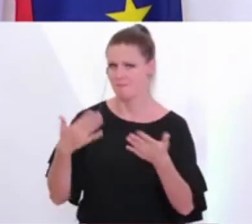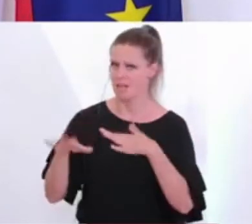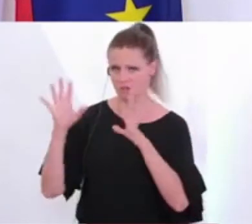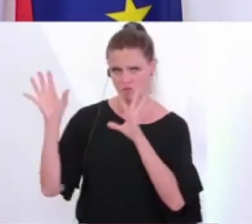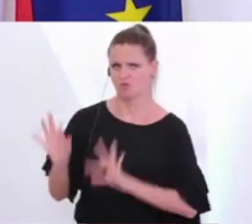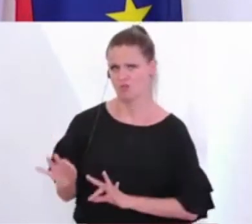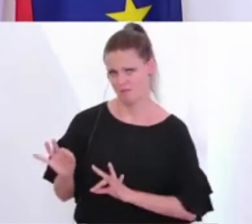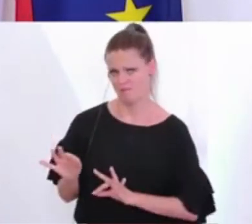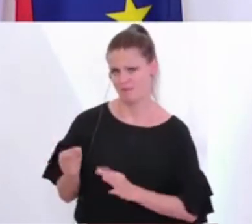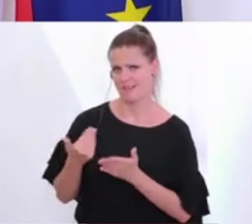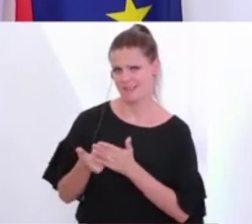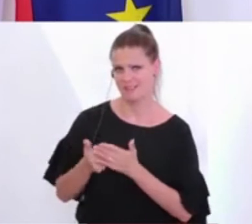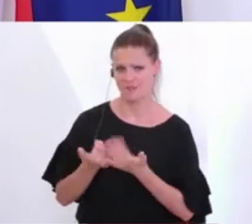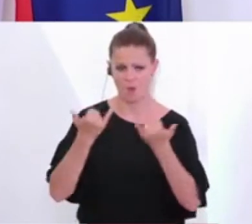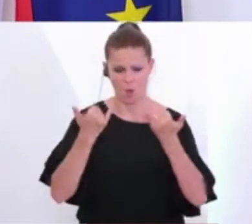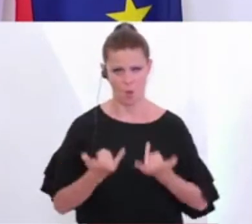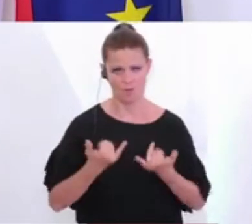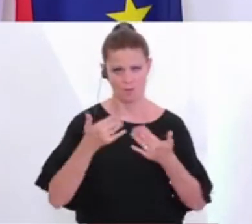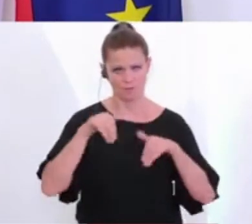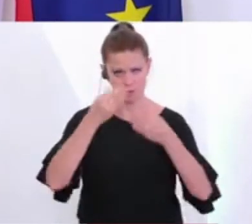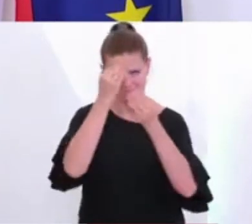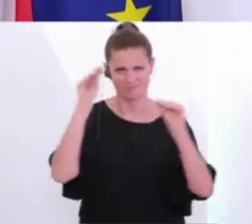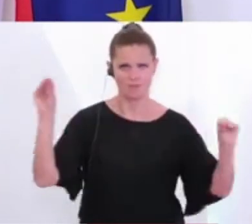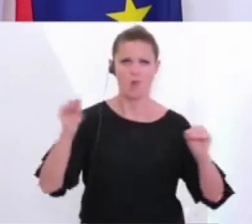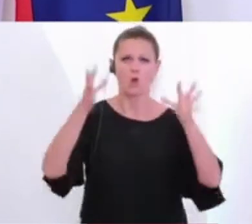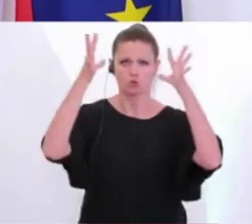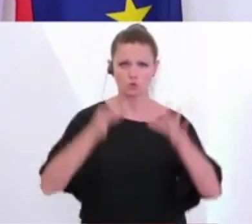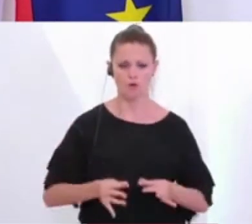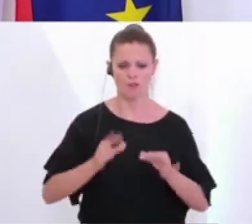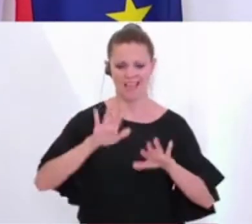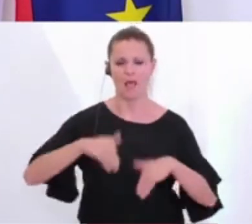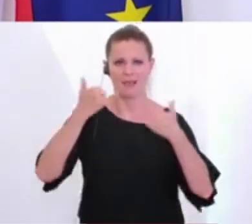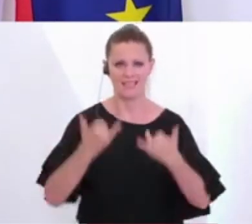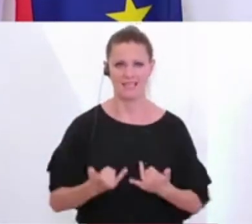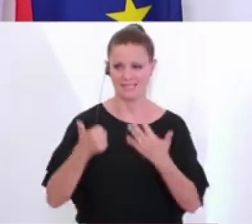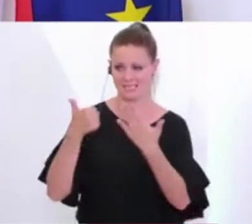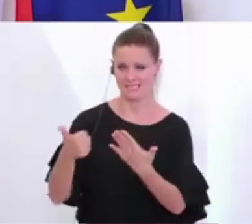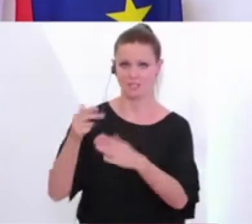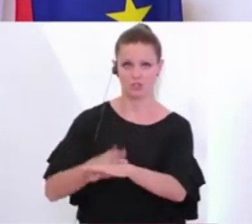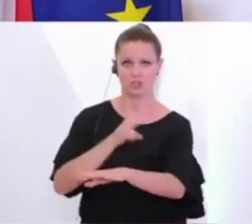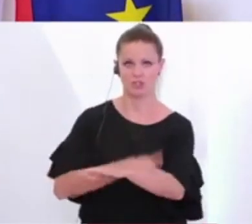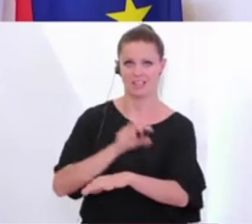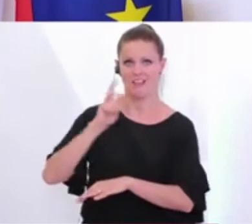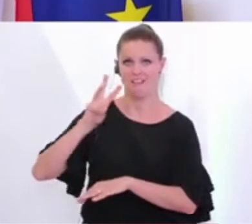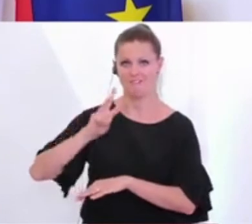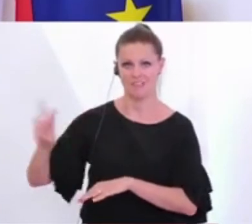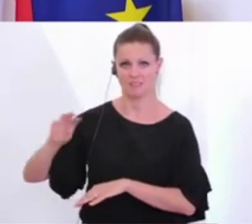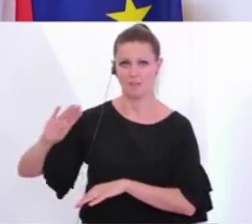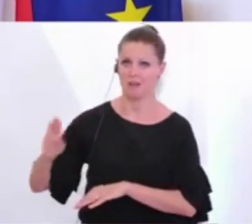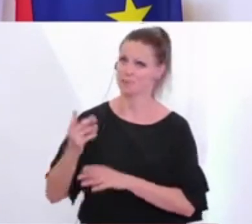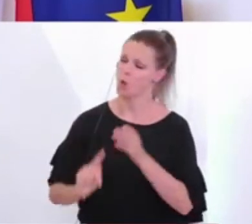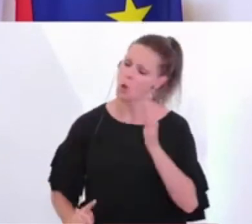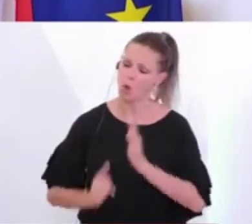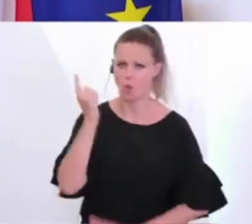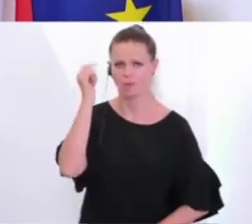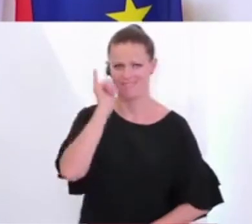Und daher muss ich hier und heute ankündigen, dass mit sofortiger Wirkung für alle sechs Staaten des Westbalkans die höchste